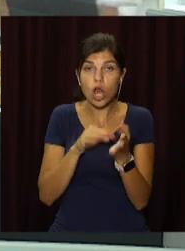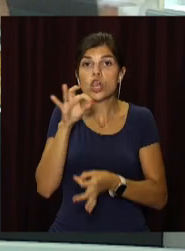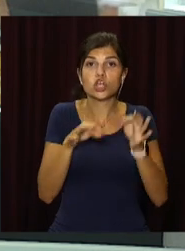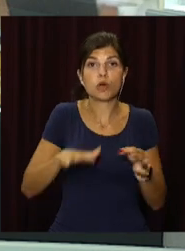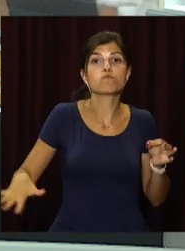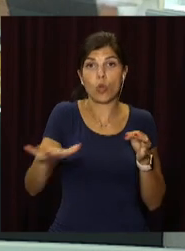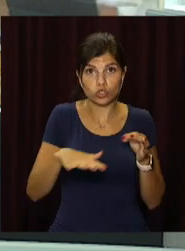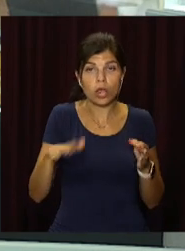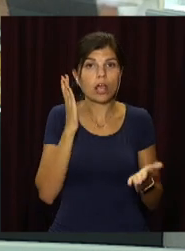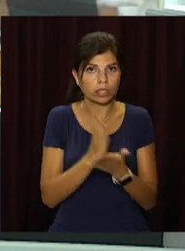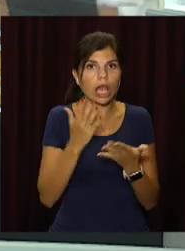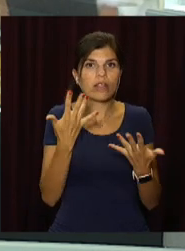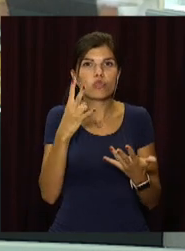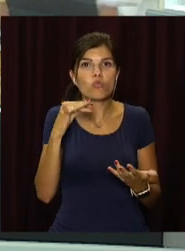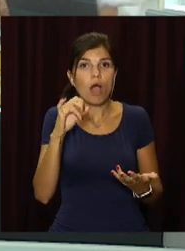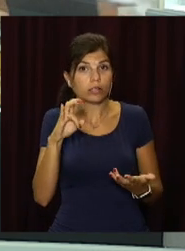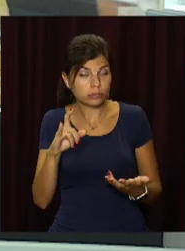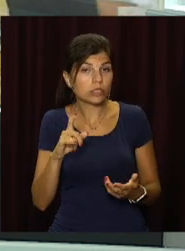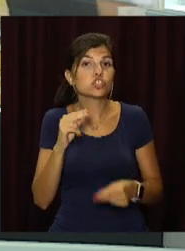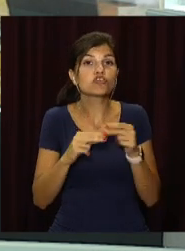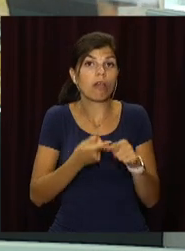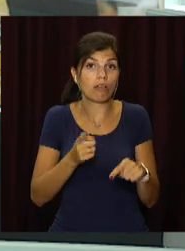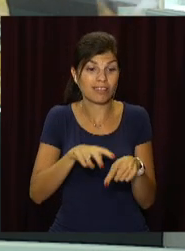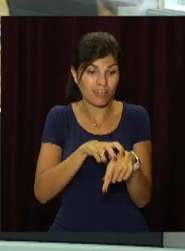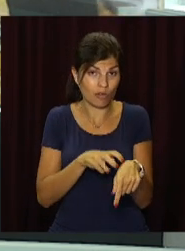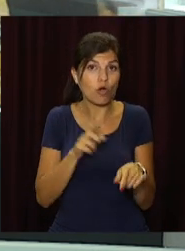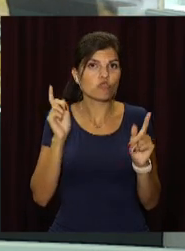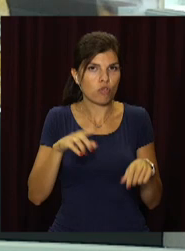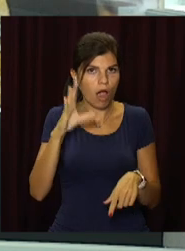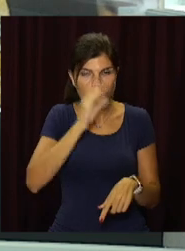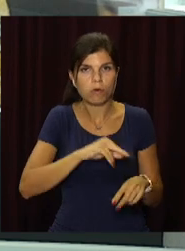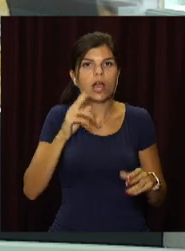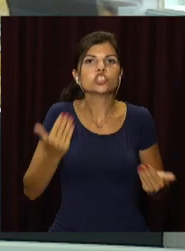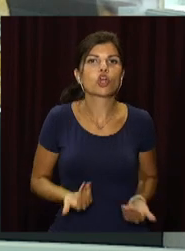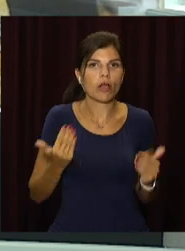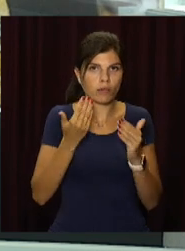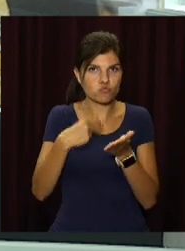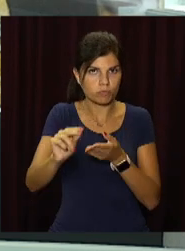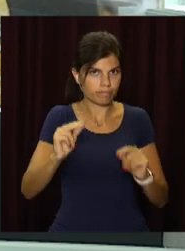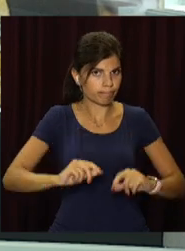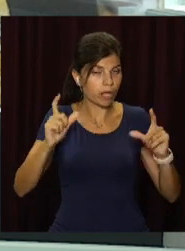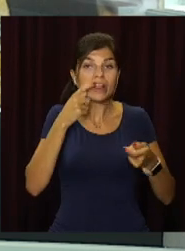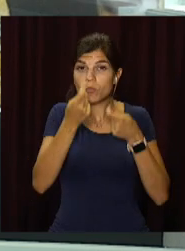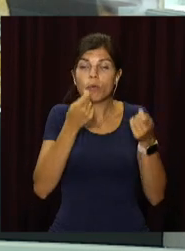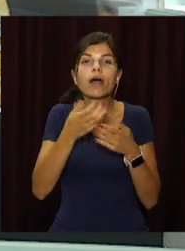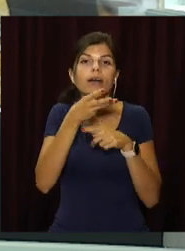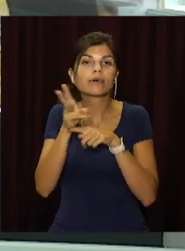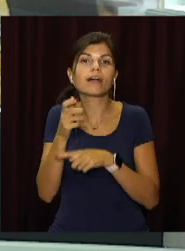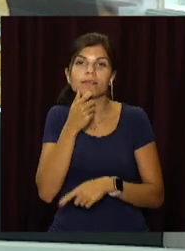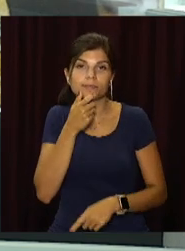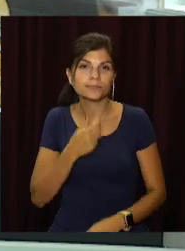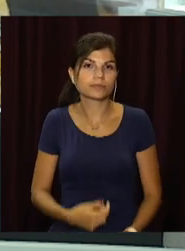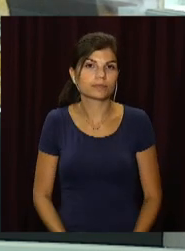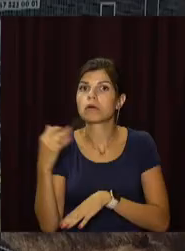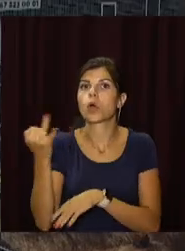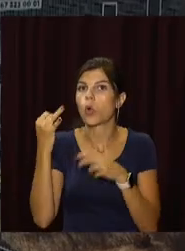квадратних метрів є чимало нюансів. Через цей податок навіть може здорожчати житло. Подробиці у нашої лади Донець.